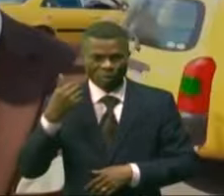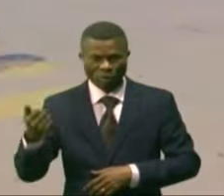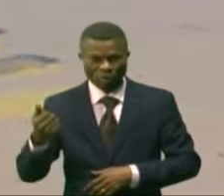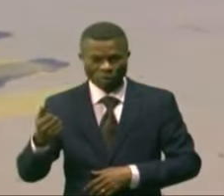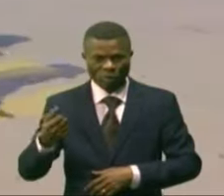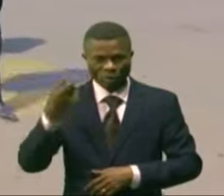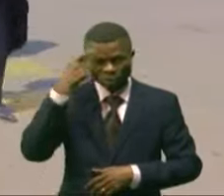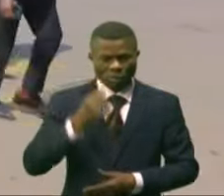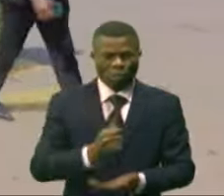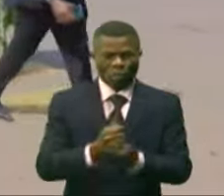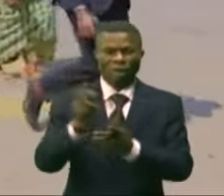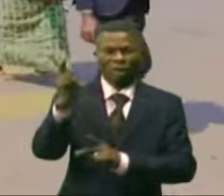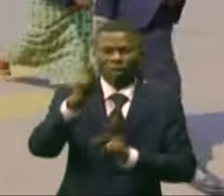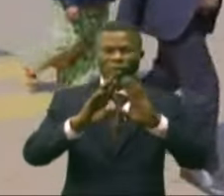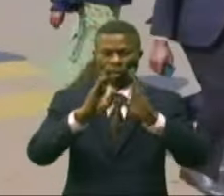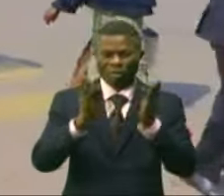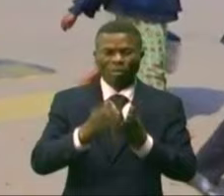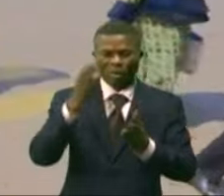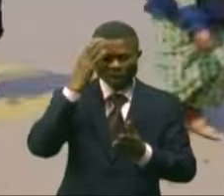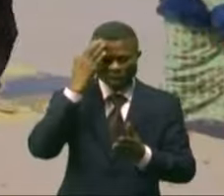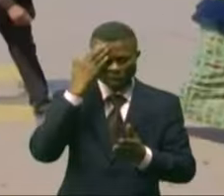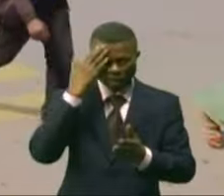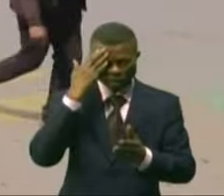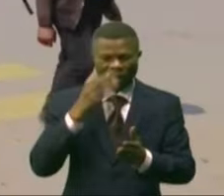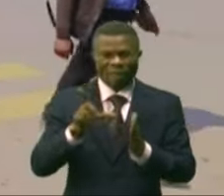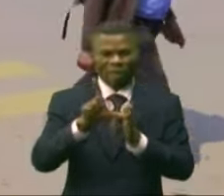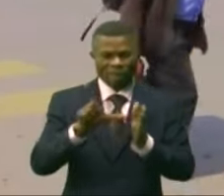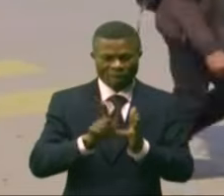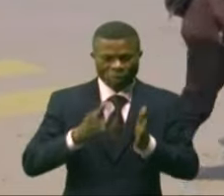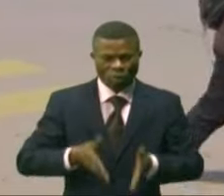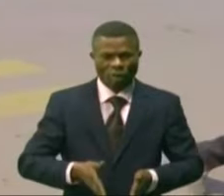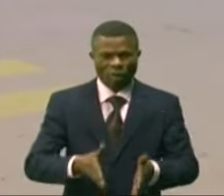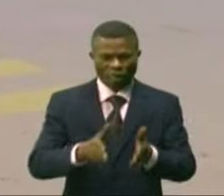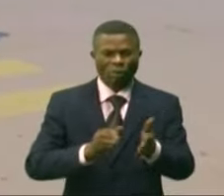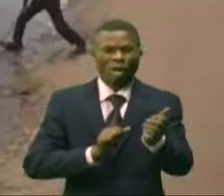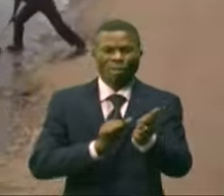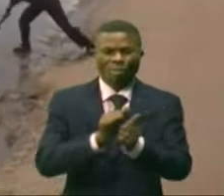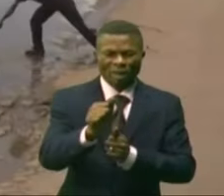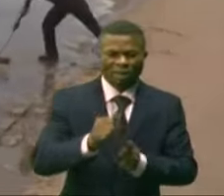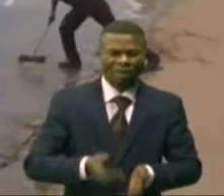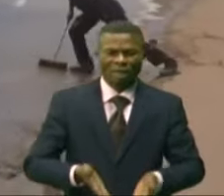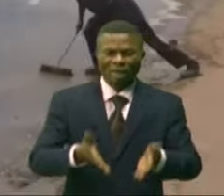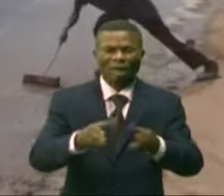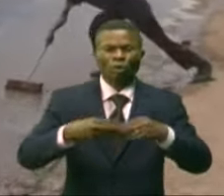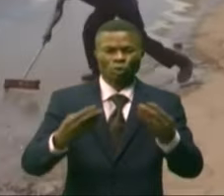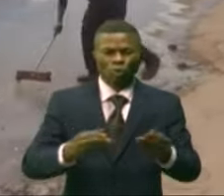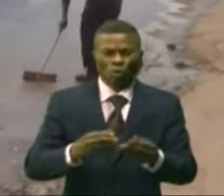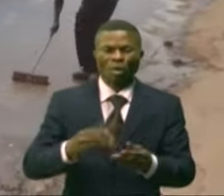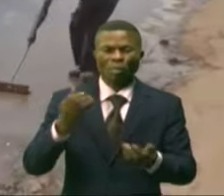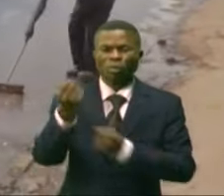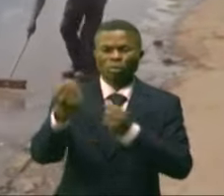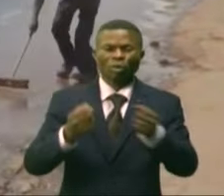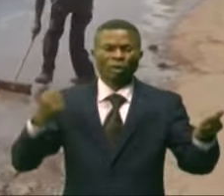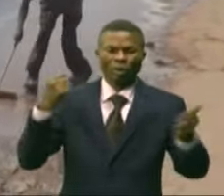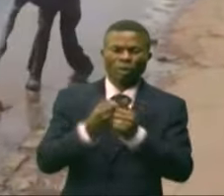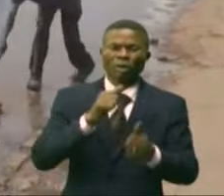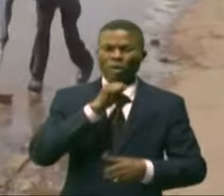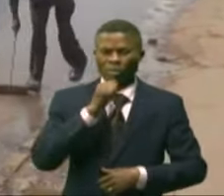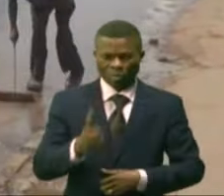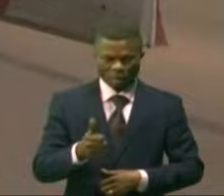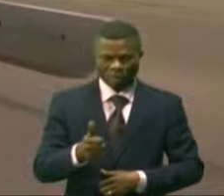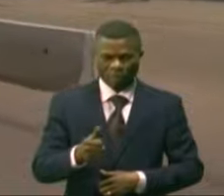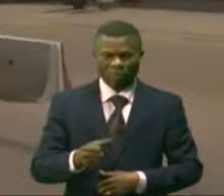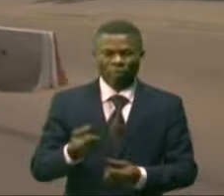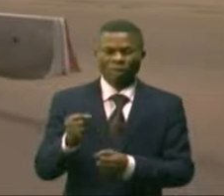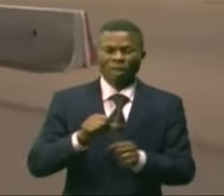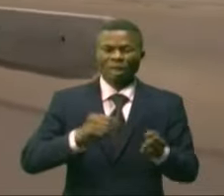population à connaître des normes et savoir les codes de la route. De l'autre côté, les camions nettoyèrent